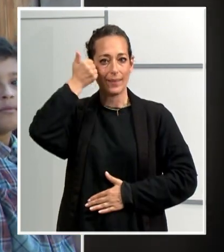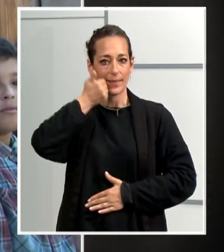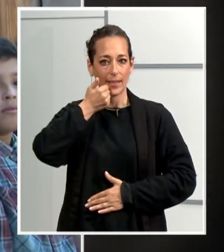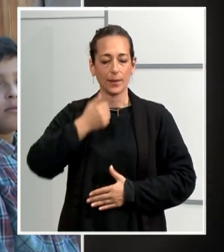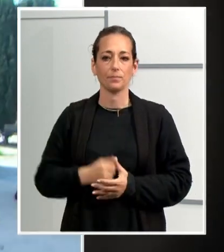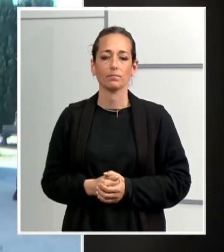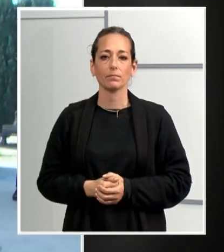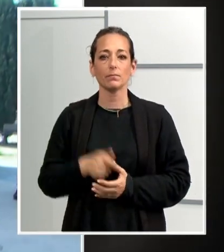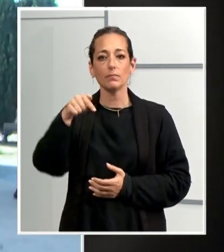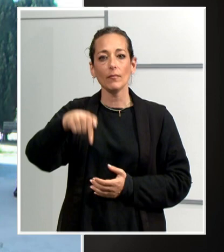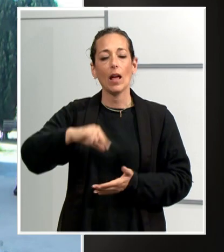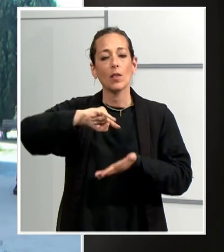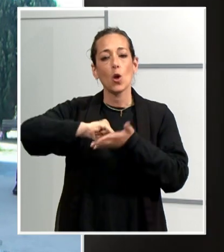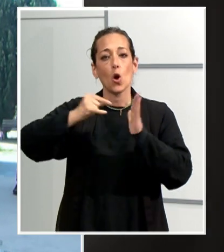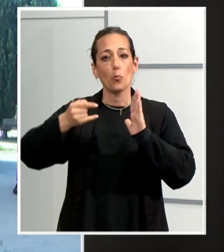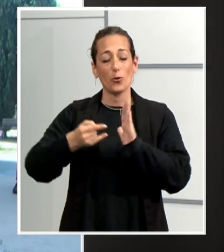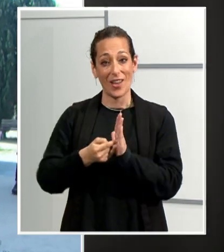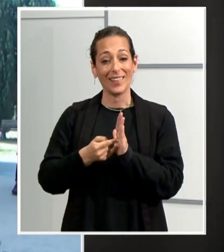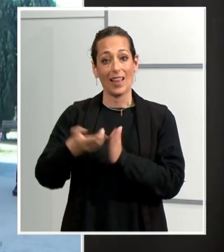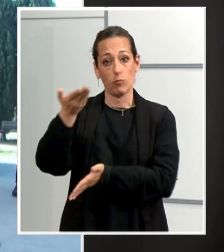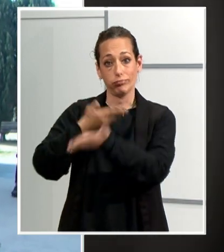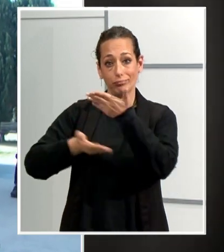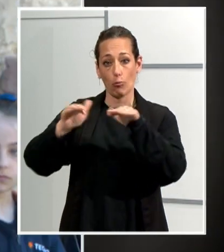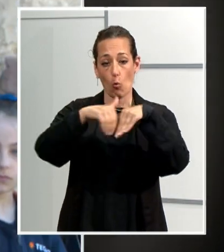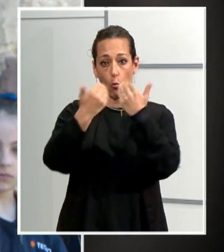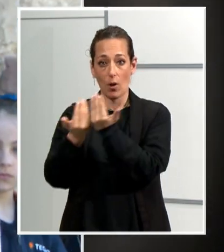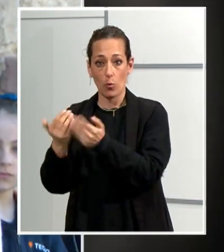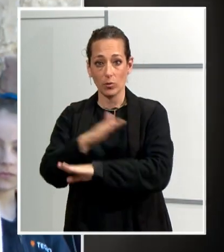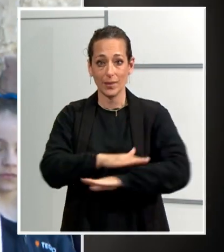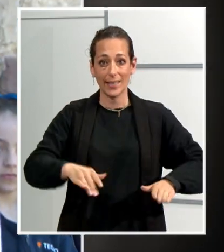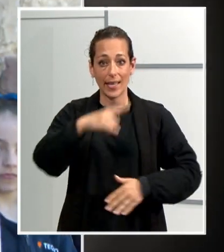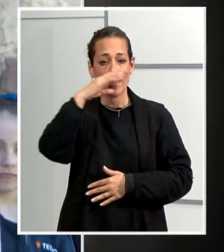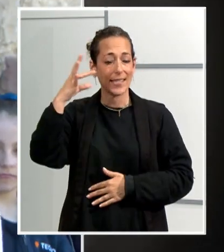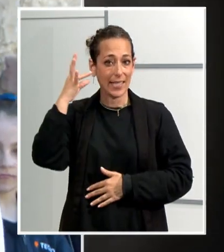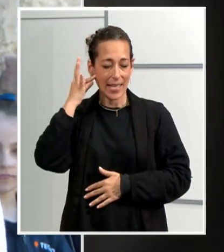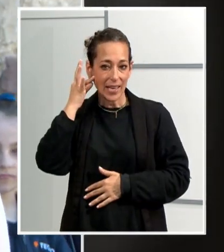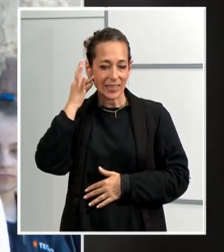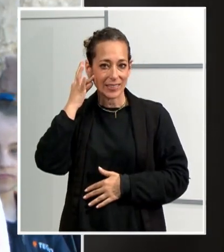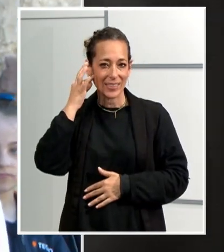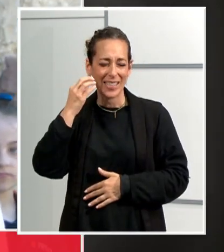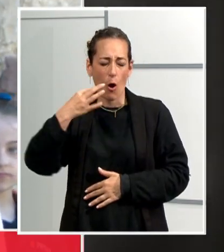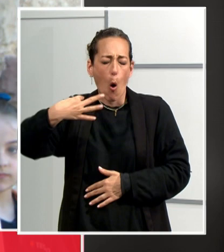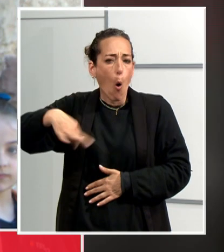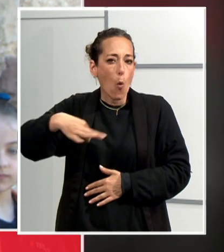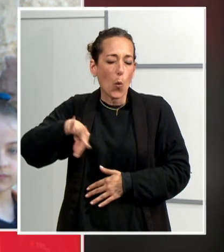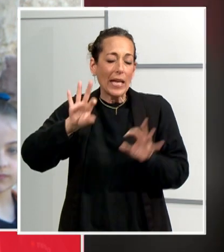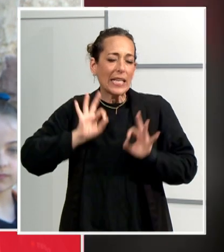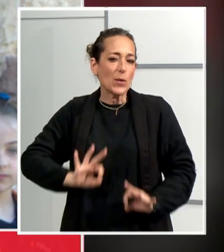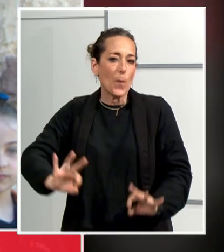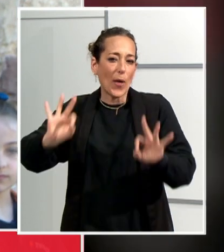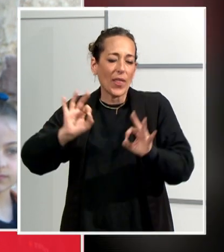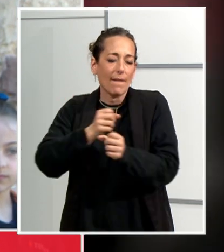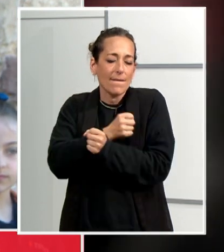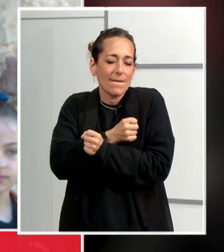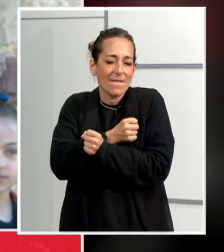Aquest projecte amb les escoles, amb els nens i nenes de la nostra ciutat és tan únic, tan especial i tan estimat